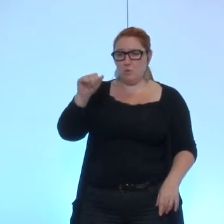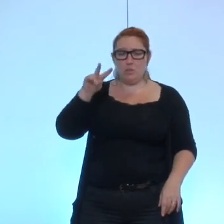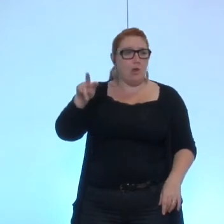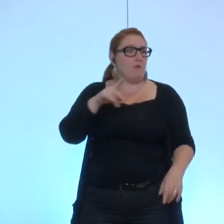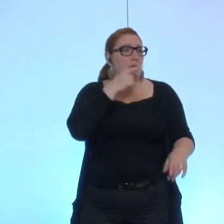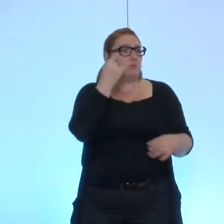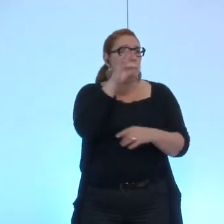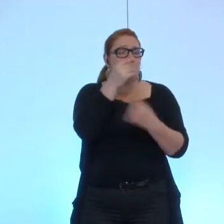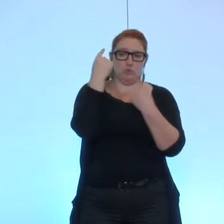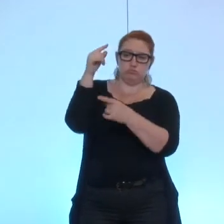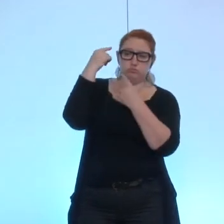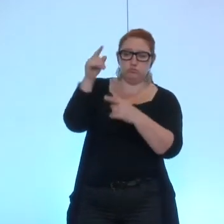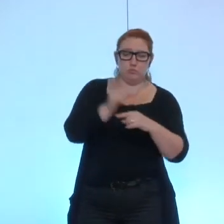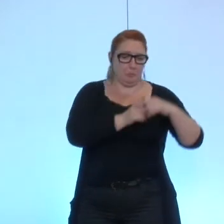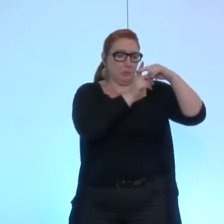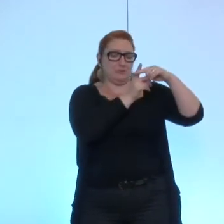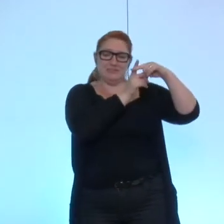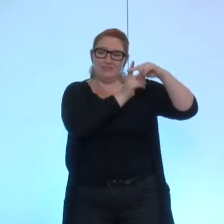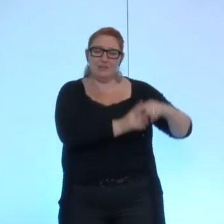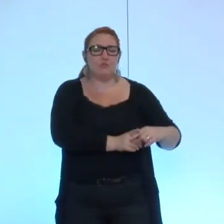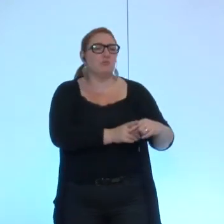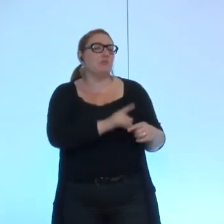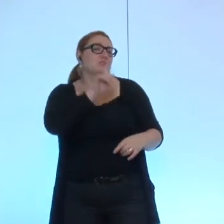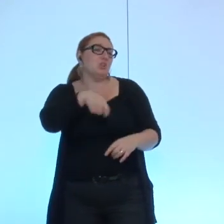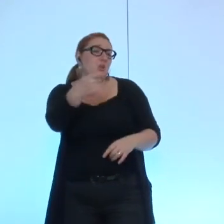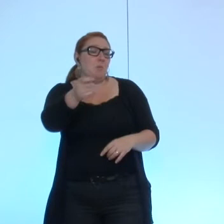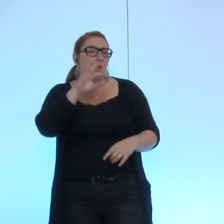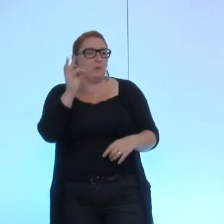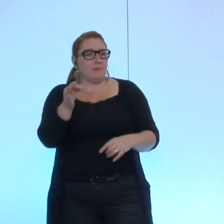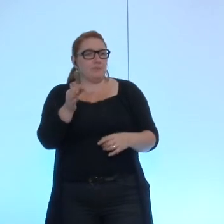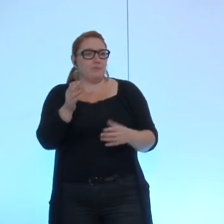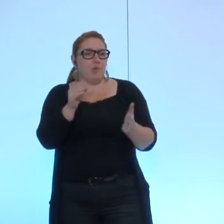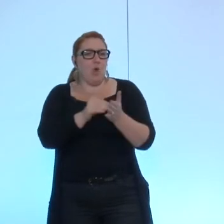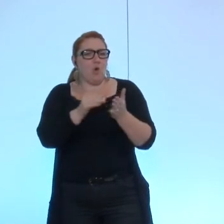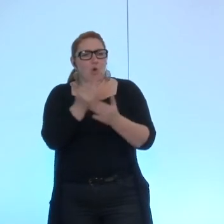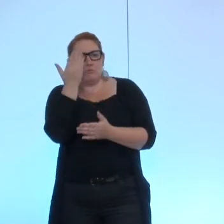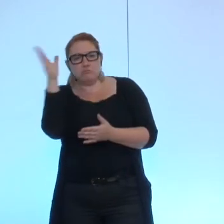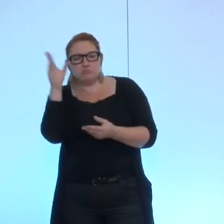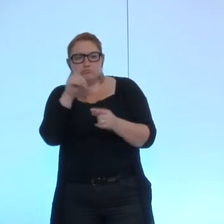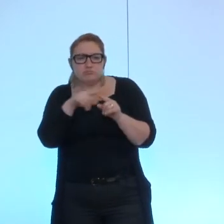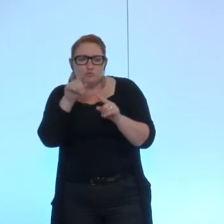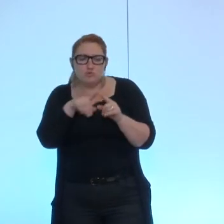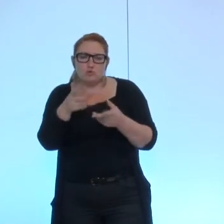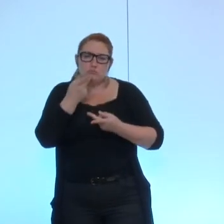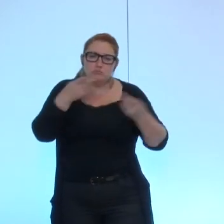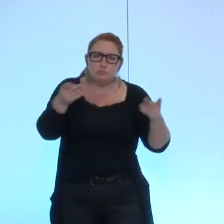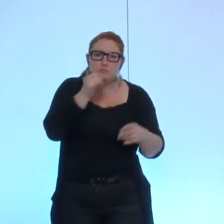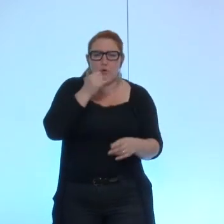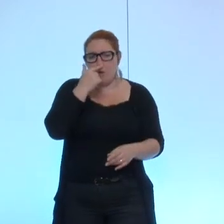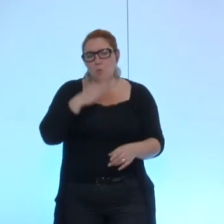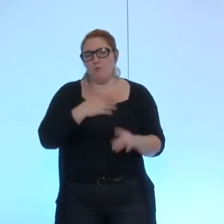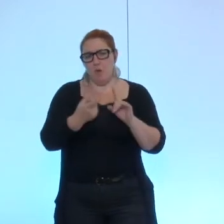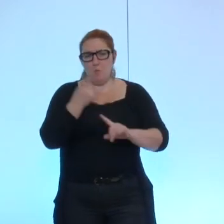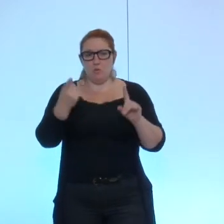défende un peu les bons côtés de la régie des eaux de Grenoble peut-être encore un petit truc qui n'a pas été cité qui à mon avis mérite de l'Est